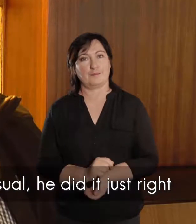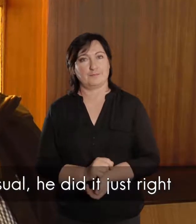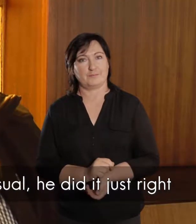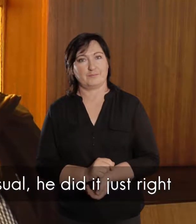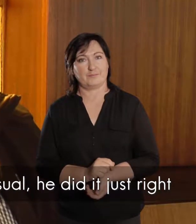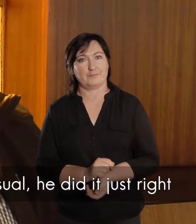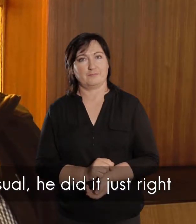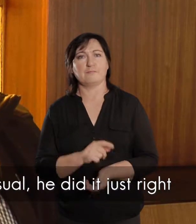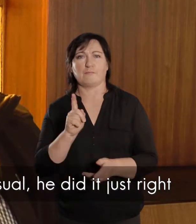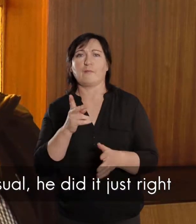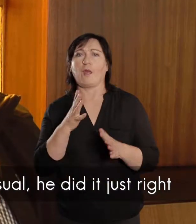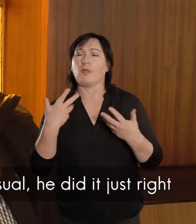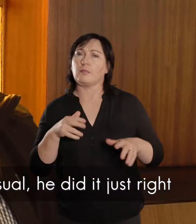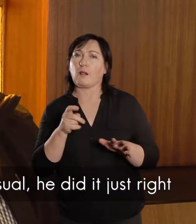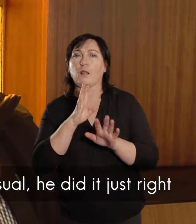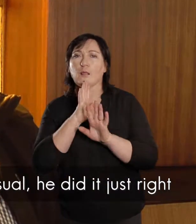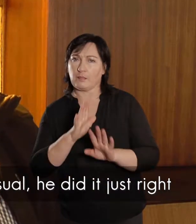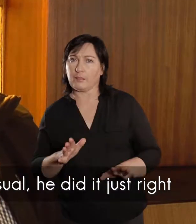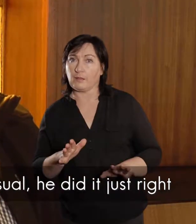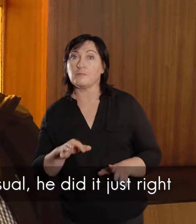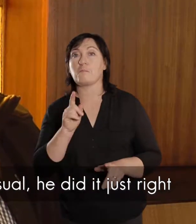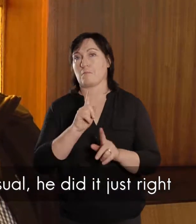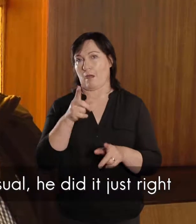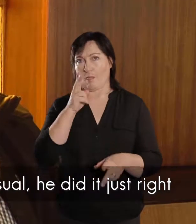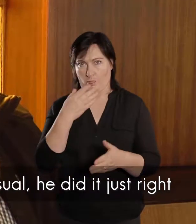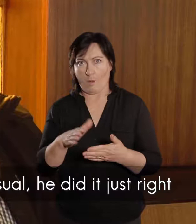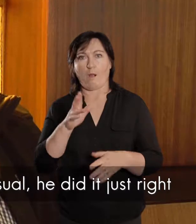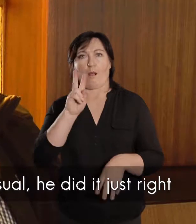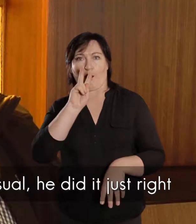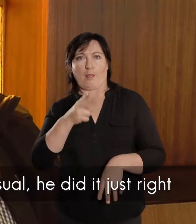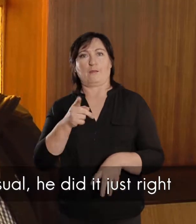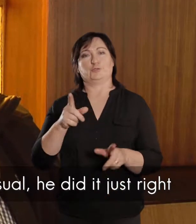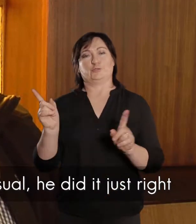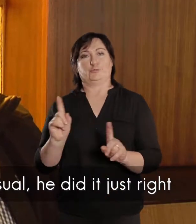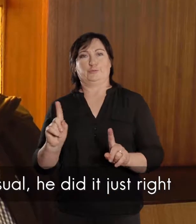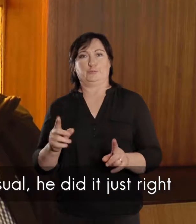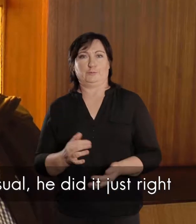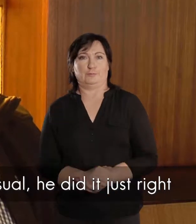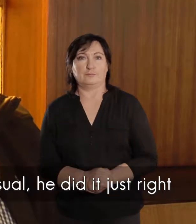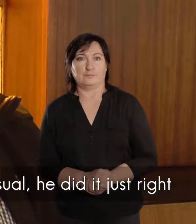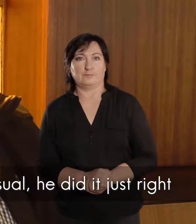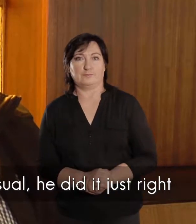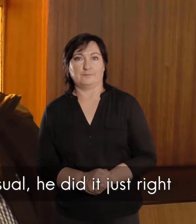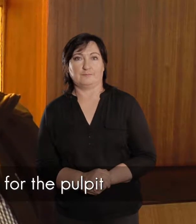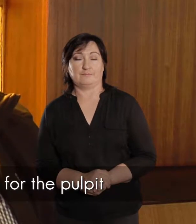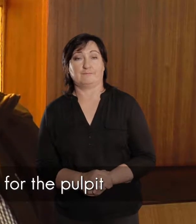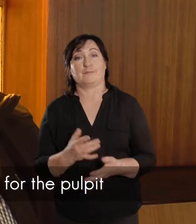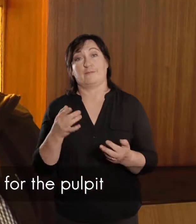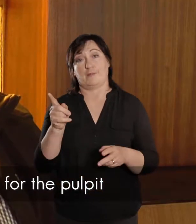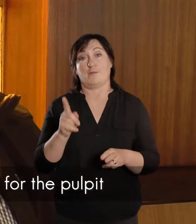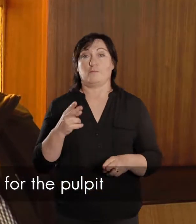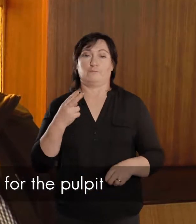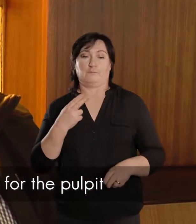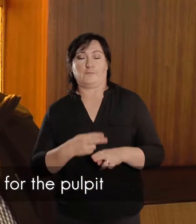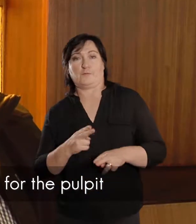en as hy kersel aangetrek het, het hy recht aangetrek. As hy